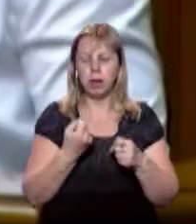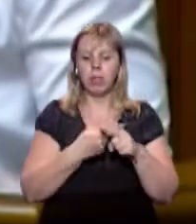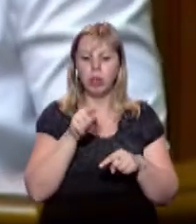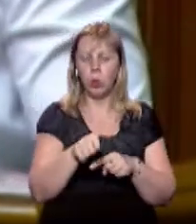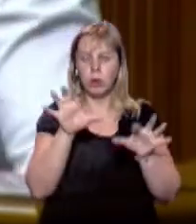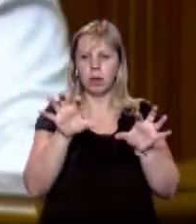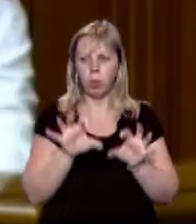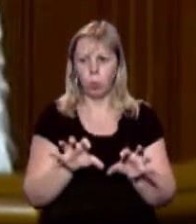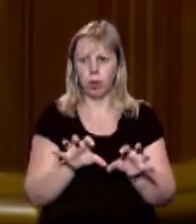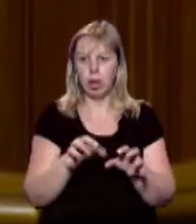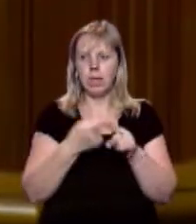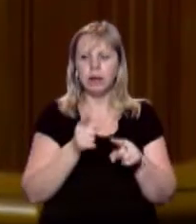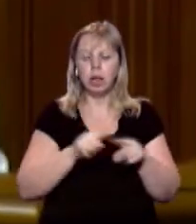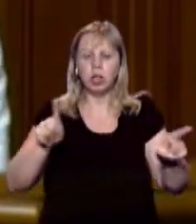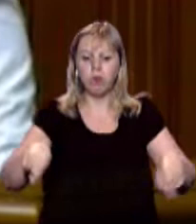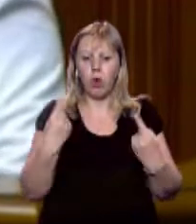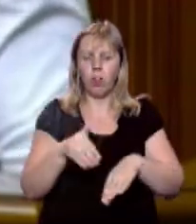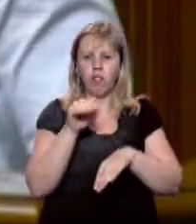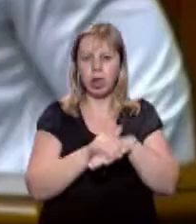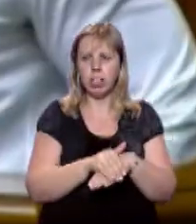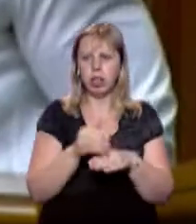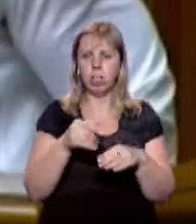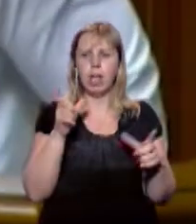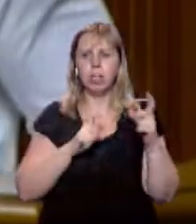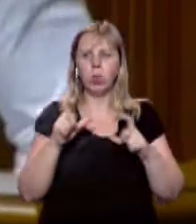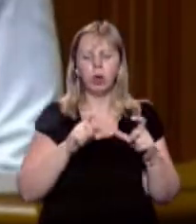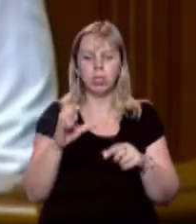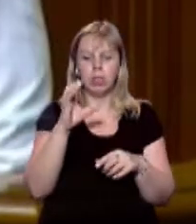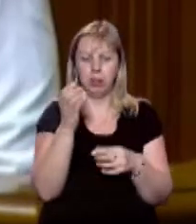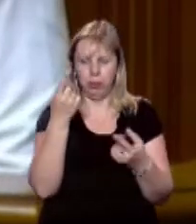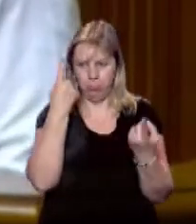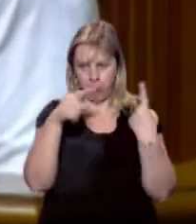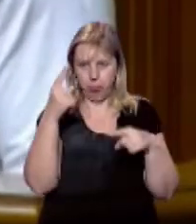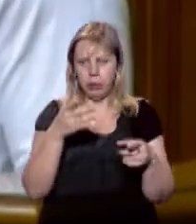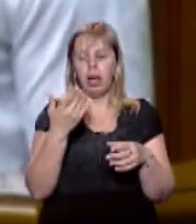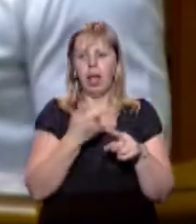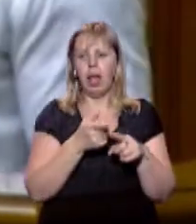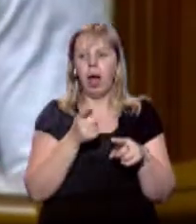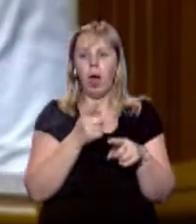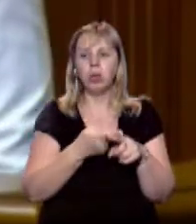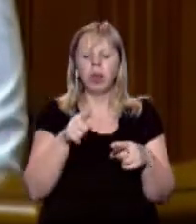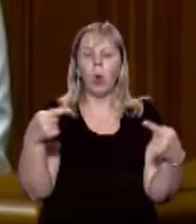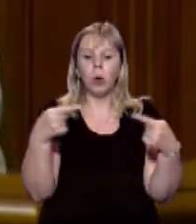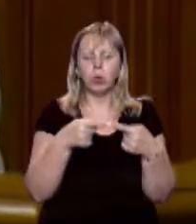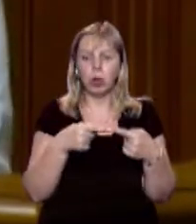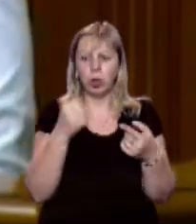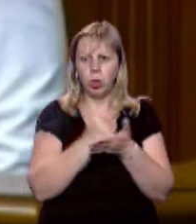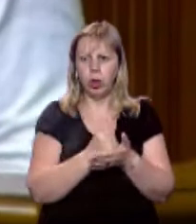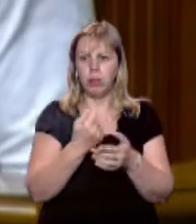закону – це створення фактично інституту сексотства. Відносно остаточна